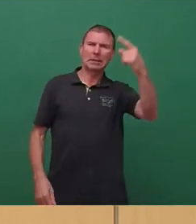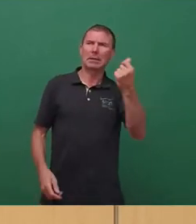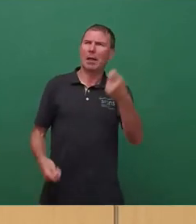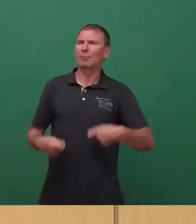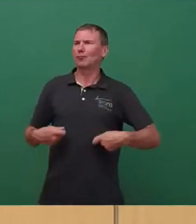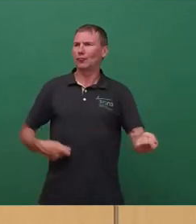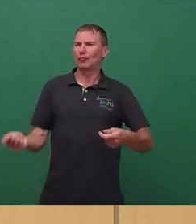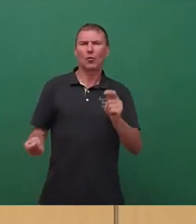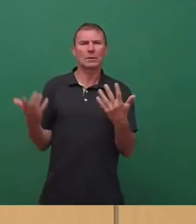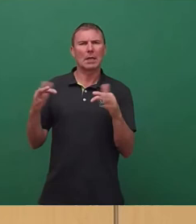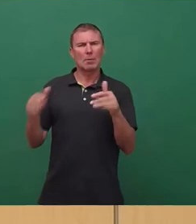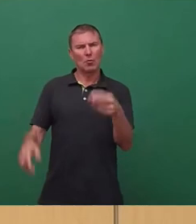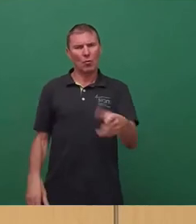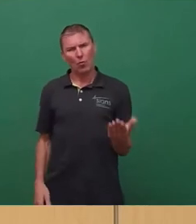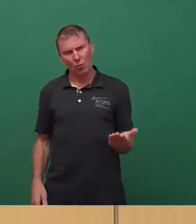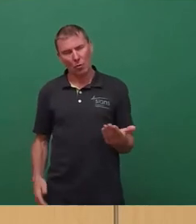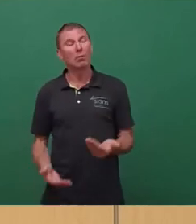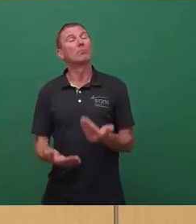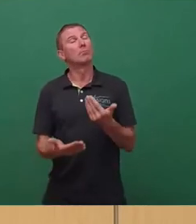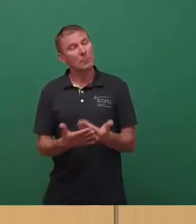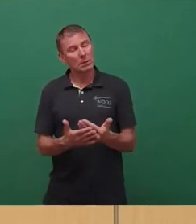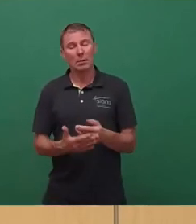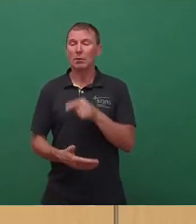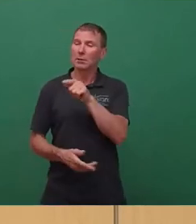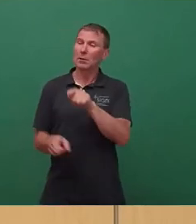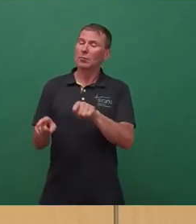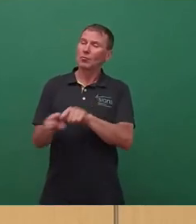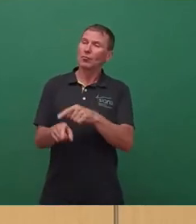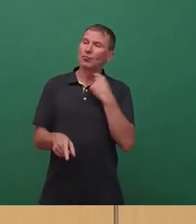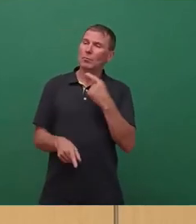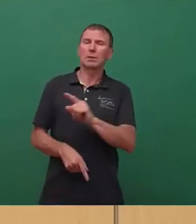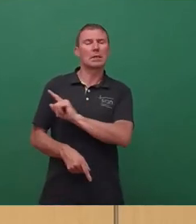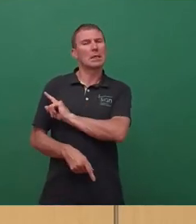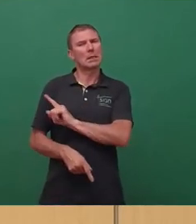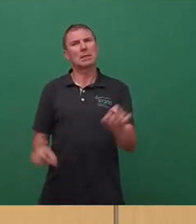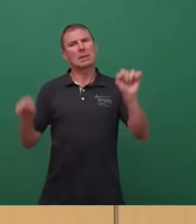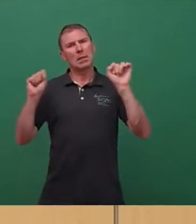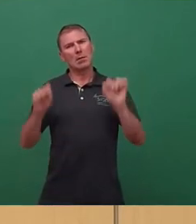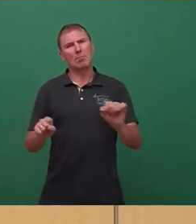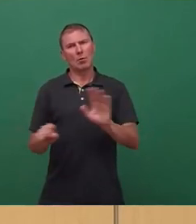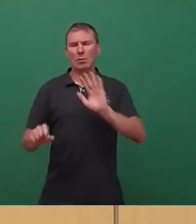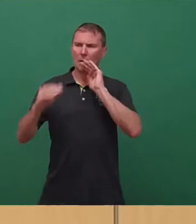und aus diesem Grund können wir diesen unterbreiteten Vorschlag nicht unterstützen. Herzlichen Dank.